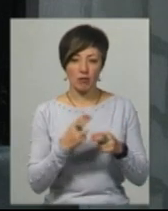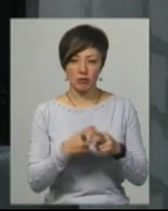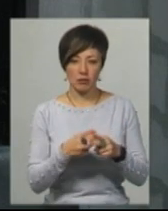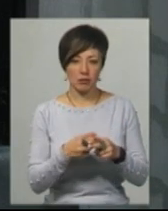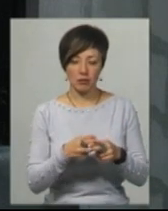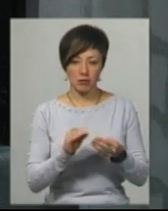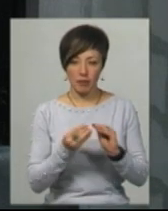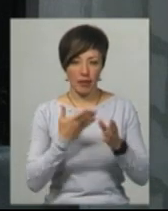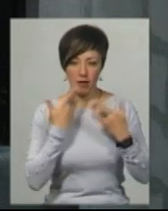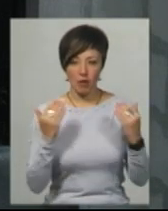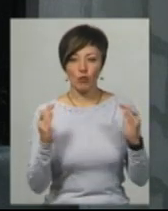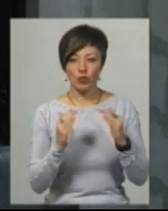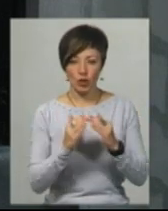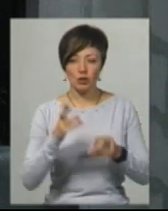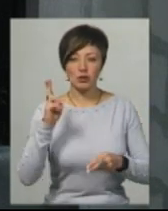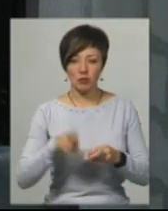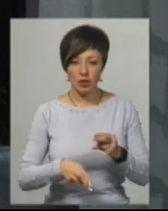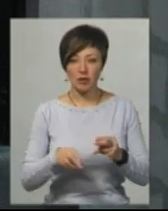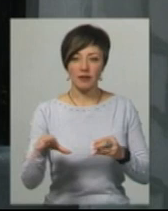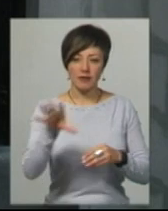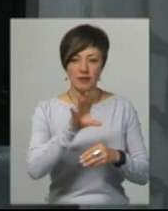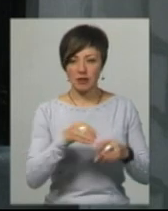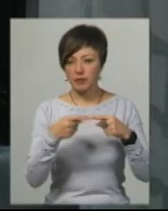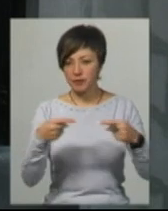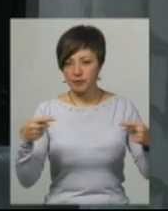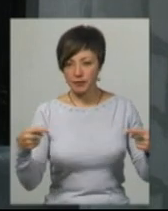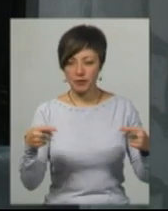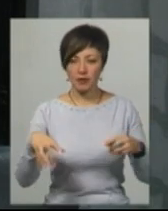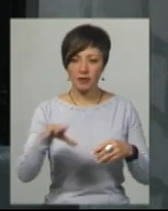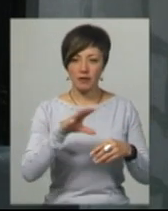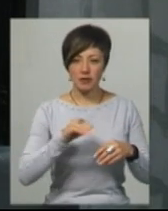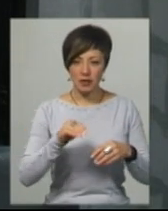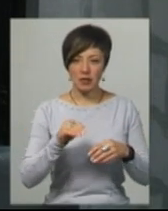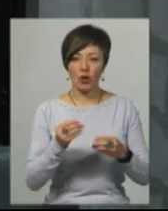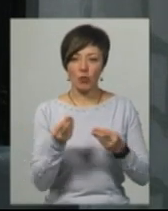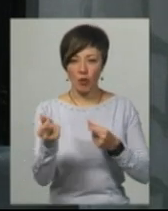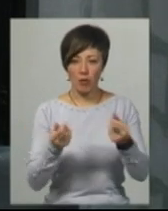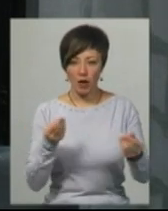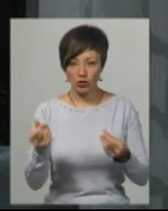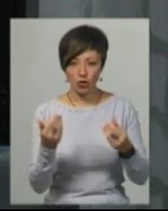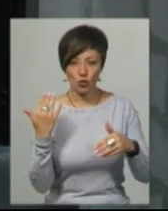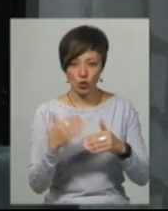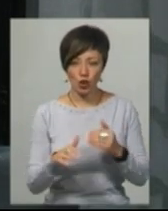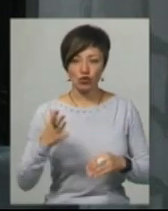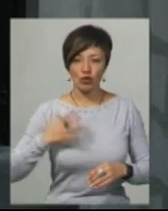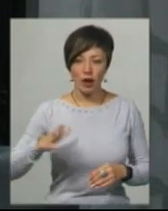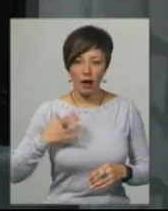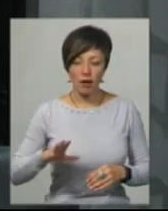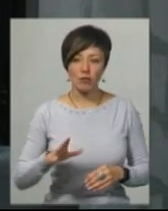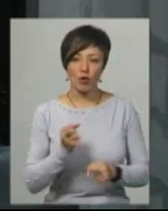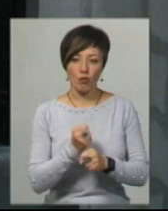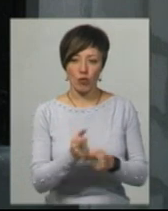Будинок ми доробимо з комунікаціями, нібито до всіх установ грошей проплачені, чекаємо